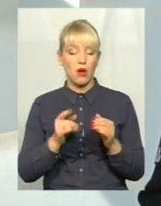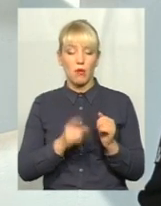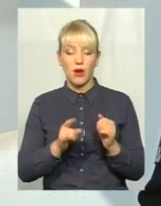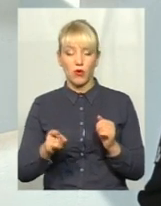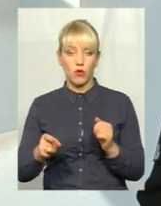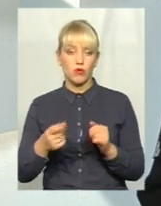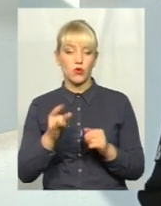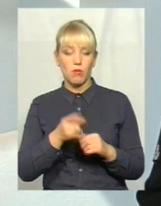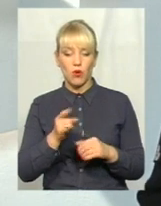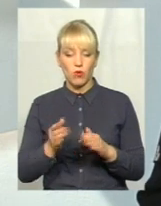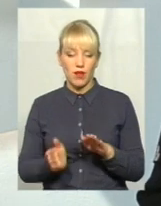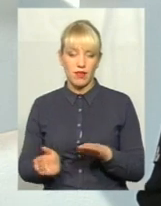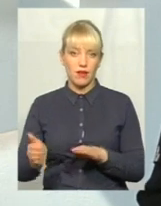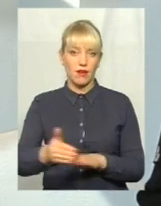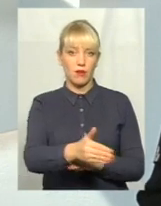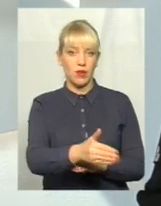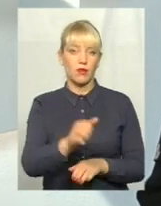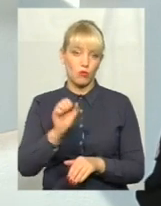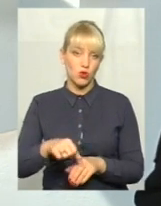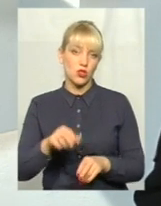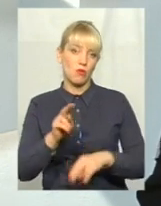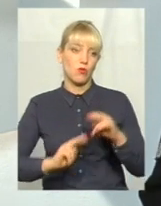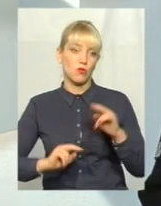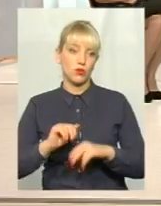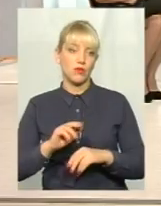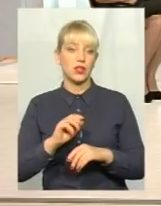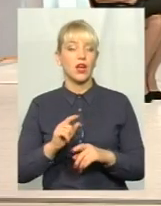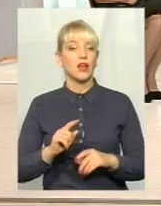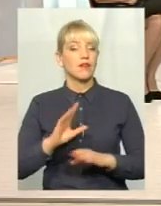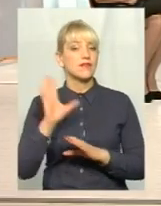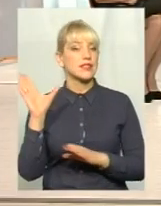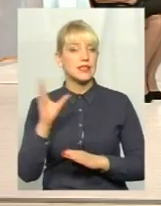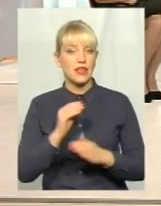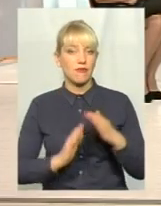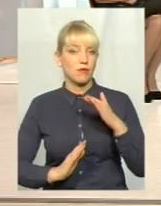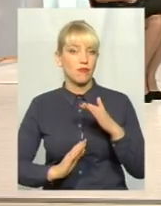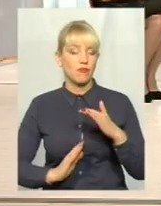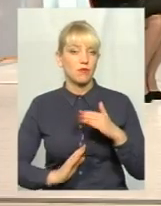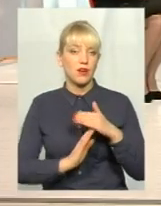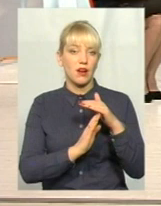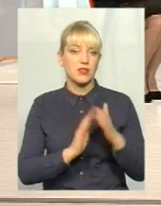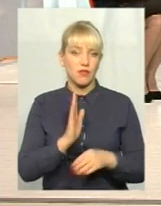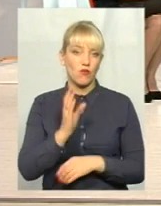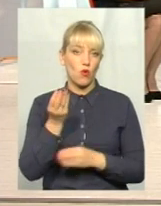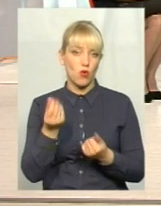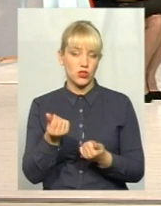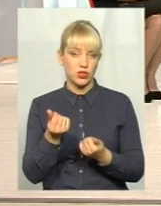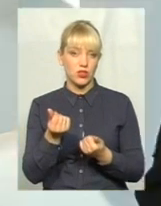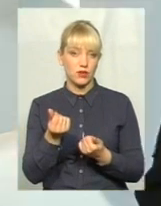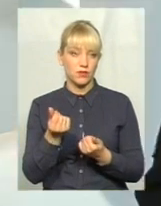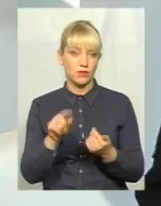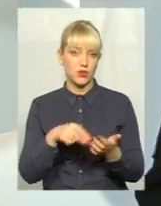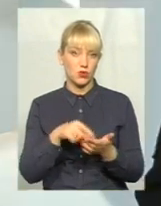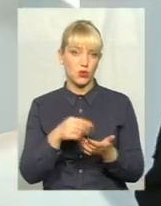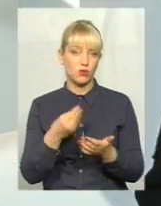паркувальний карман можна побудувати. Опять же, це впирається в кошти міського